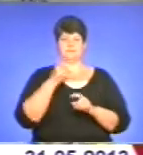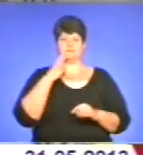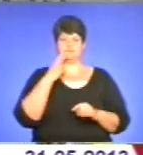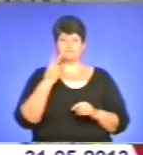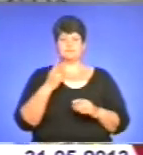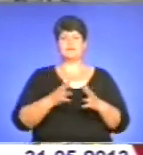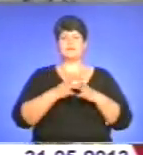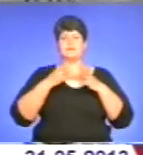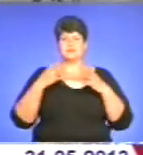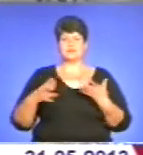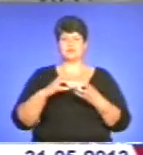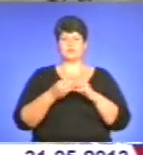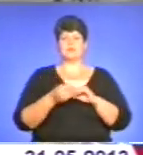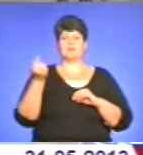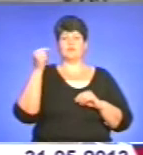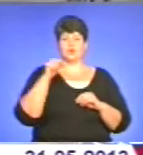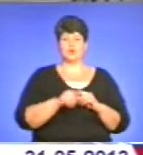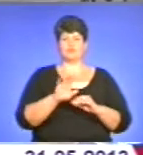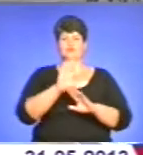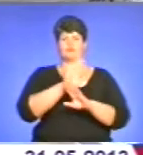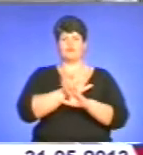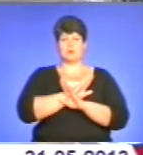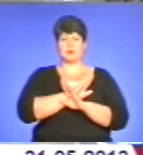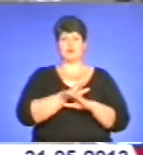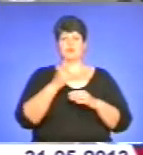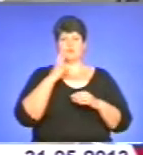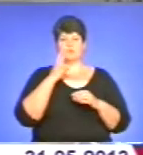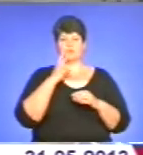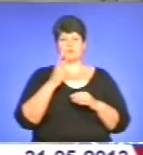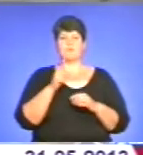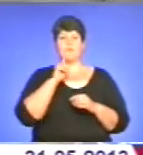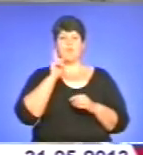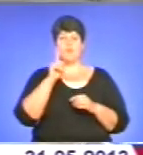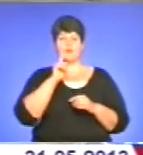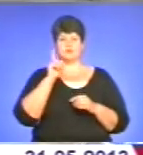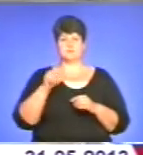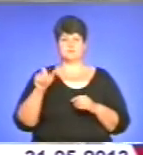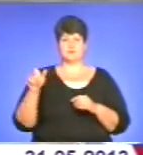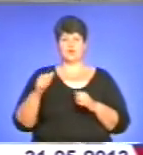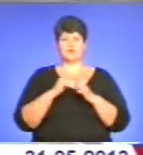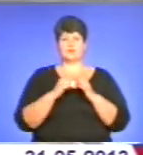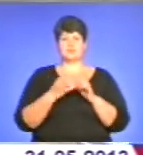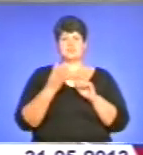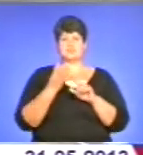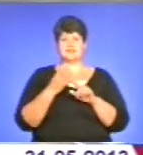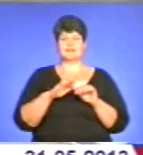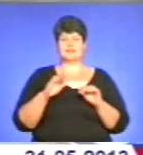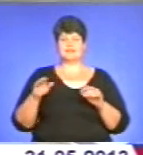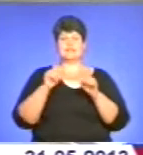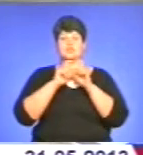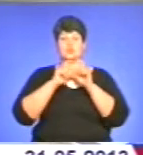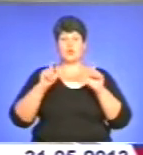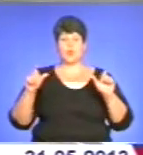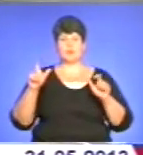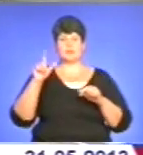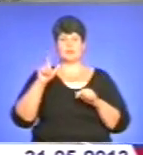найбільша проблема в тому, що вмирають і хворіють молодь наша. Кожна четверта учень загальноосвітньої школи